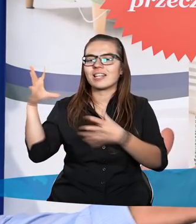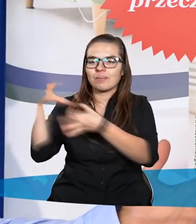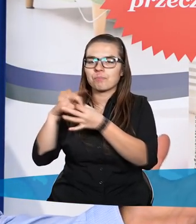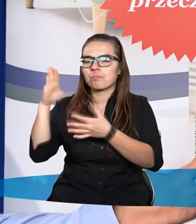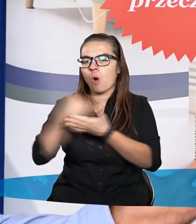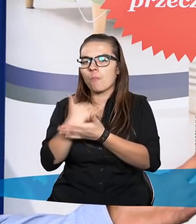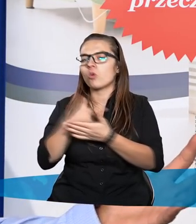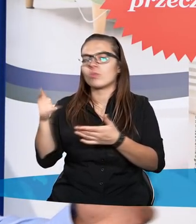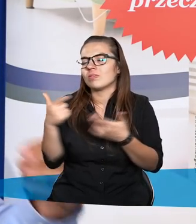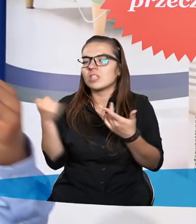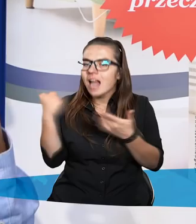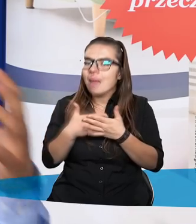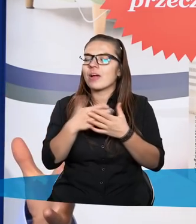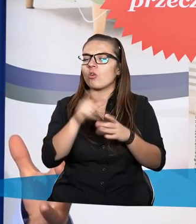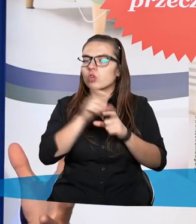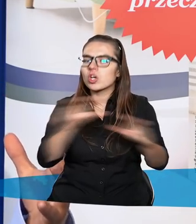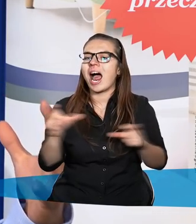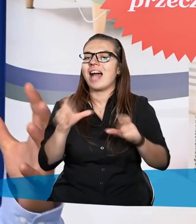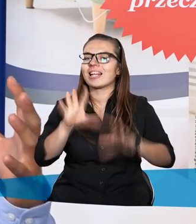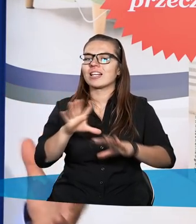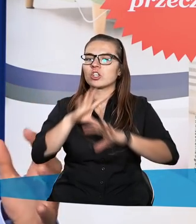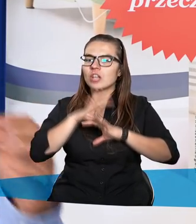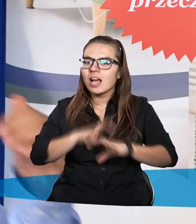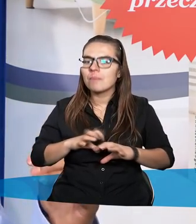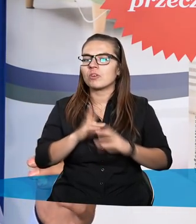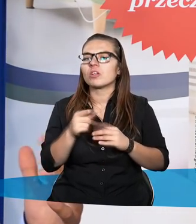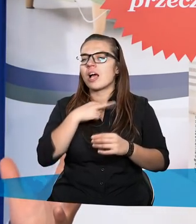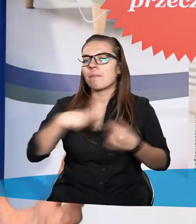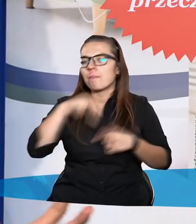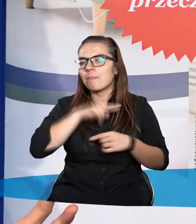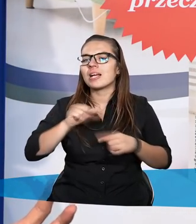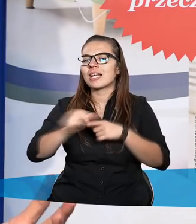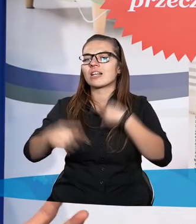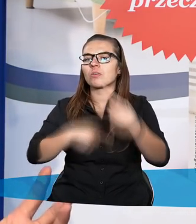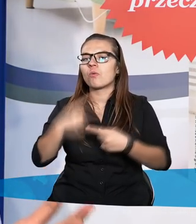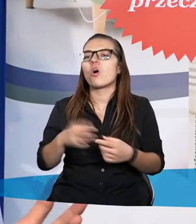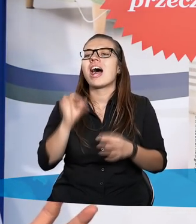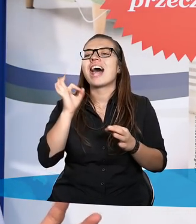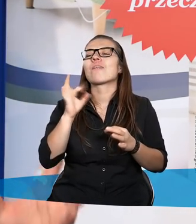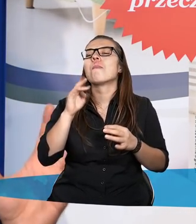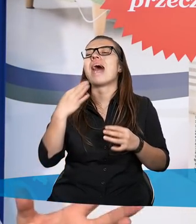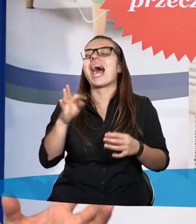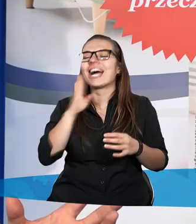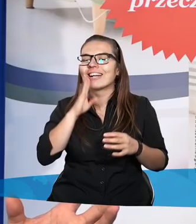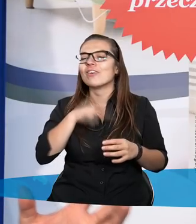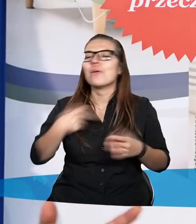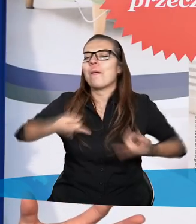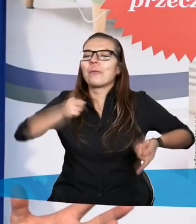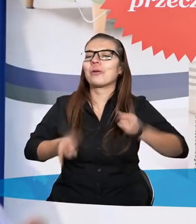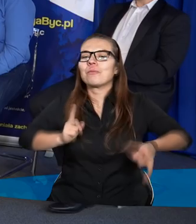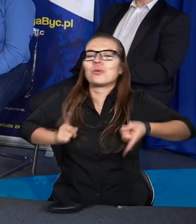życiu, to też byłoby bez sensu. Więc musi być pewien czas. A my jesteśmy po prostu pokoleniem supermarketu, prawda?